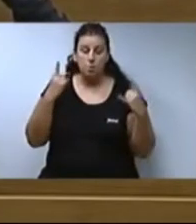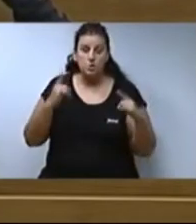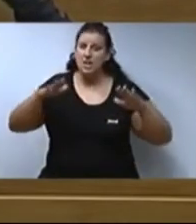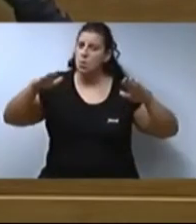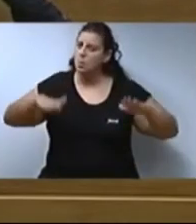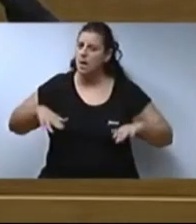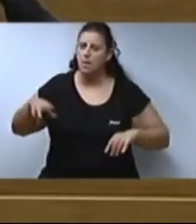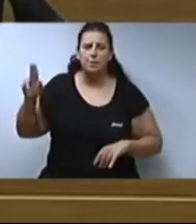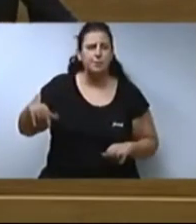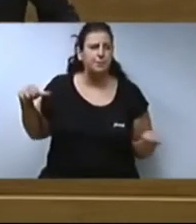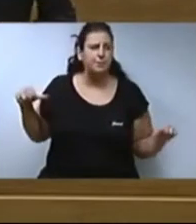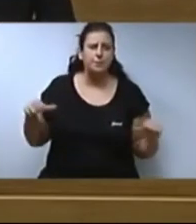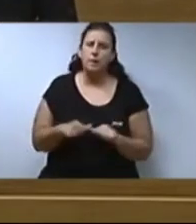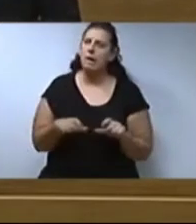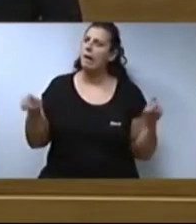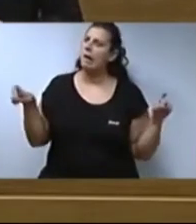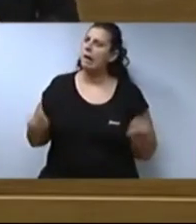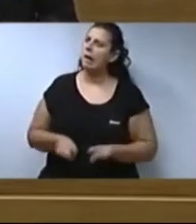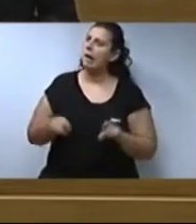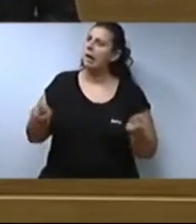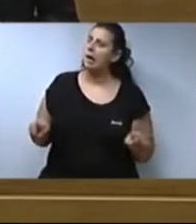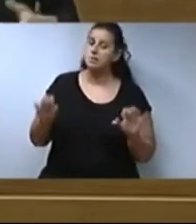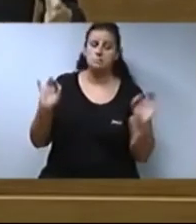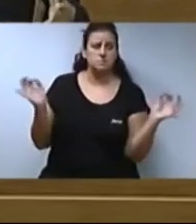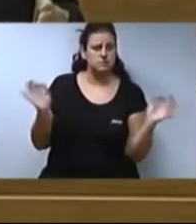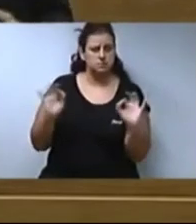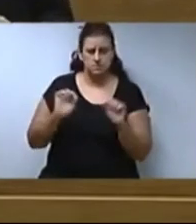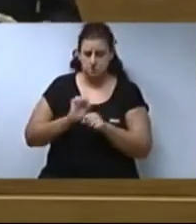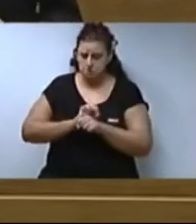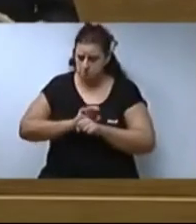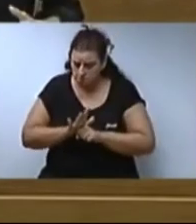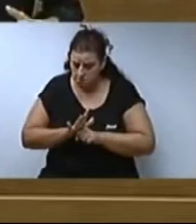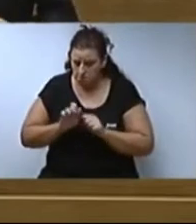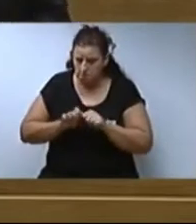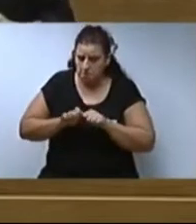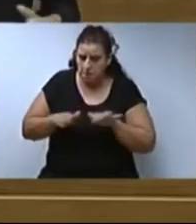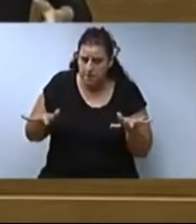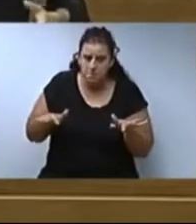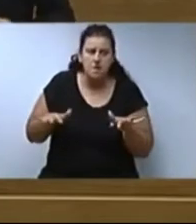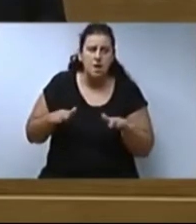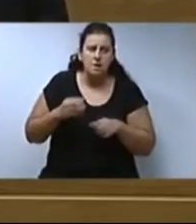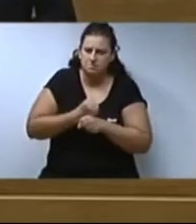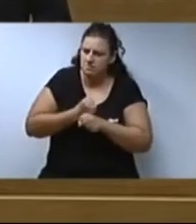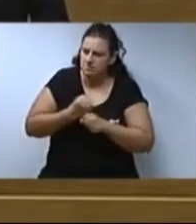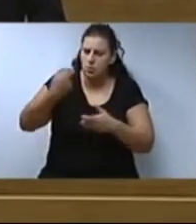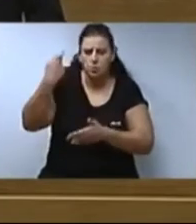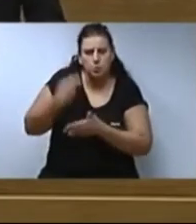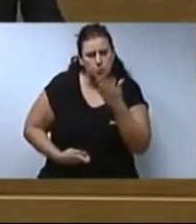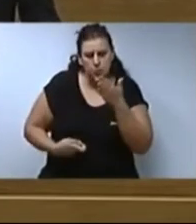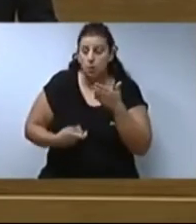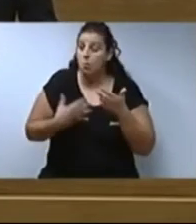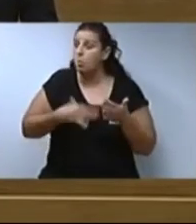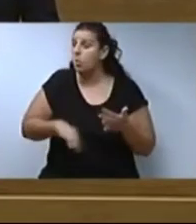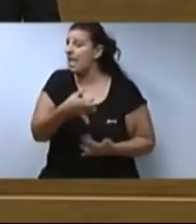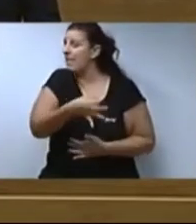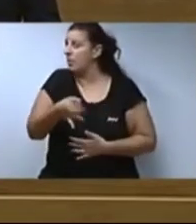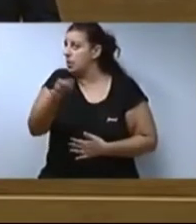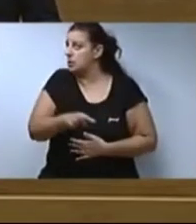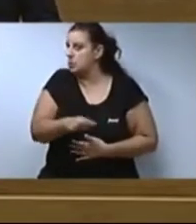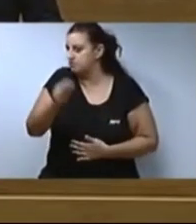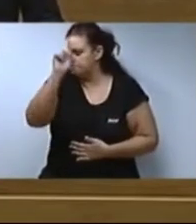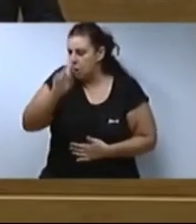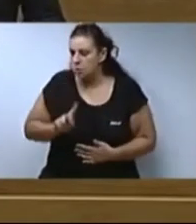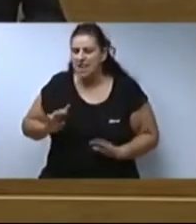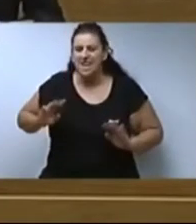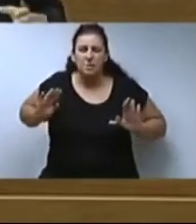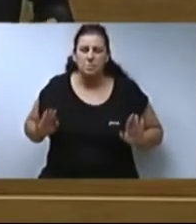ni un segon de descans des de l'inici de la pandèmia. S'haurà encertat més o menys, però ningú podrà dir que no s'ha dedicat fins a l'últim